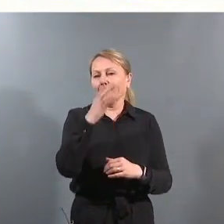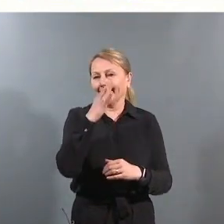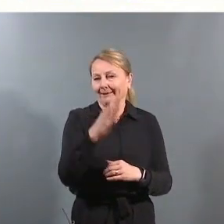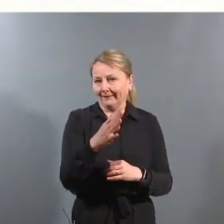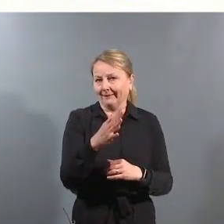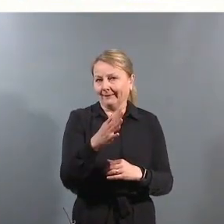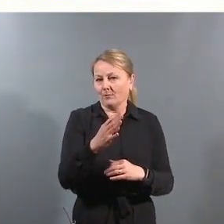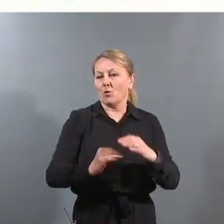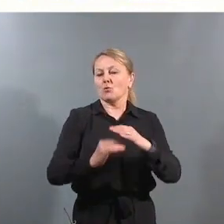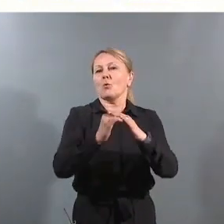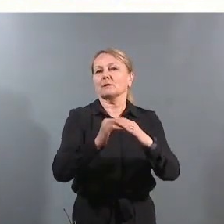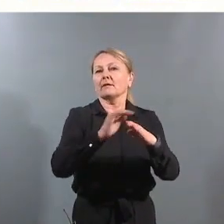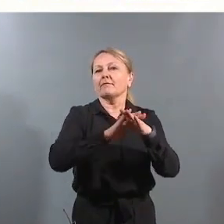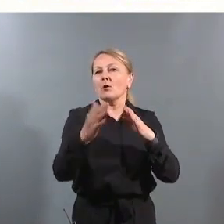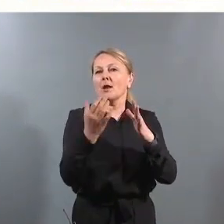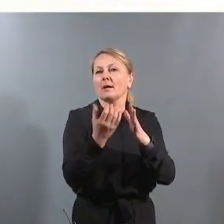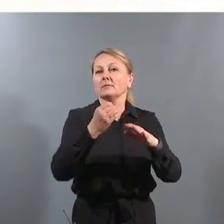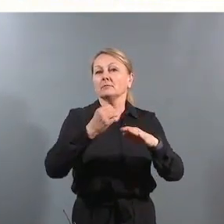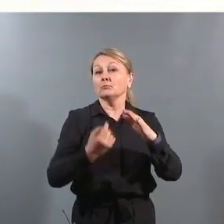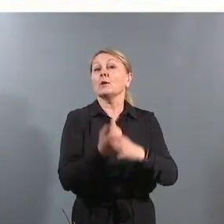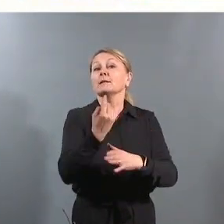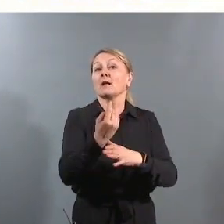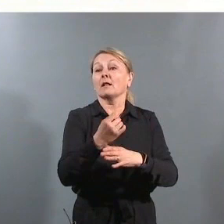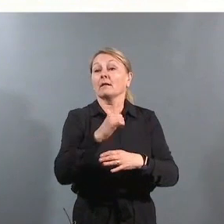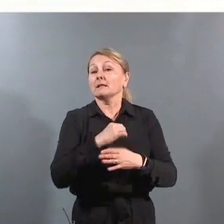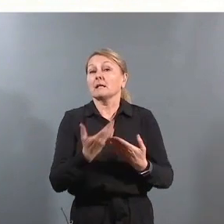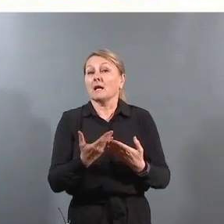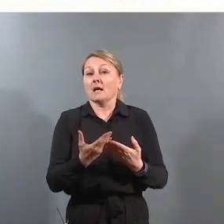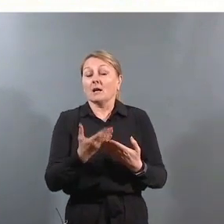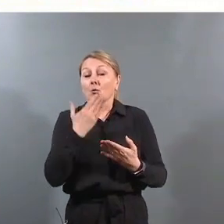potensial, hvis vi ikke gir god nok undervisning.